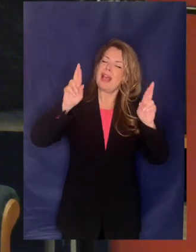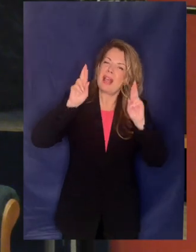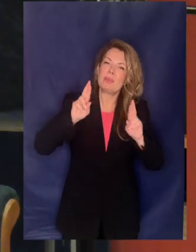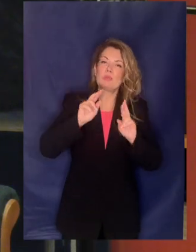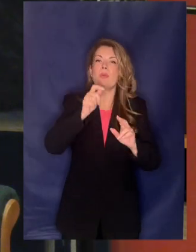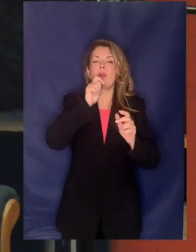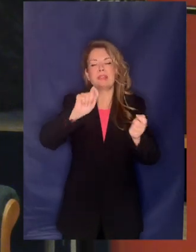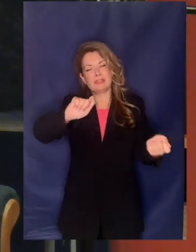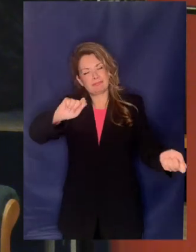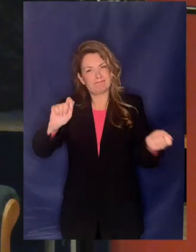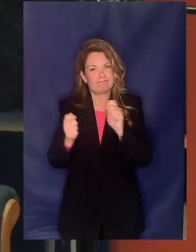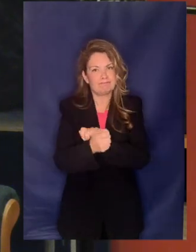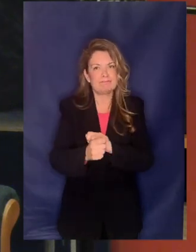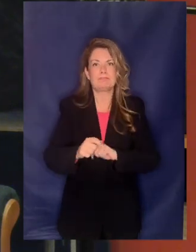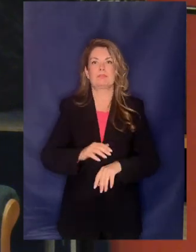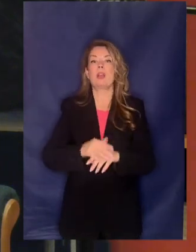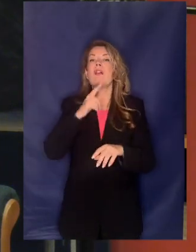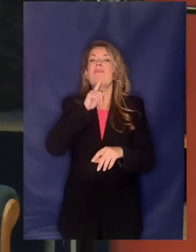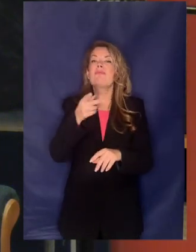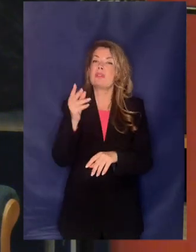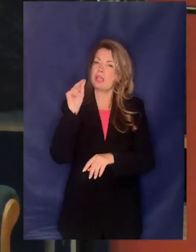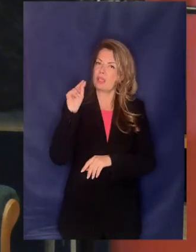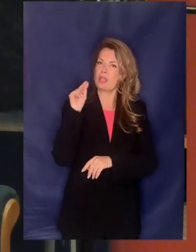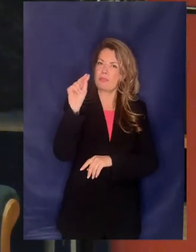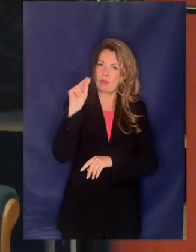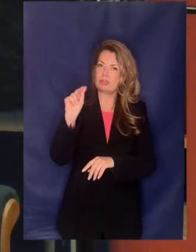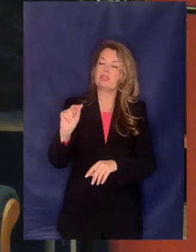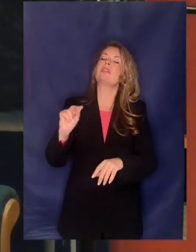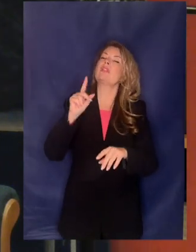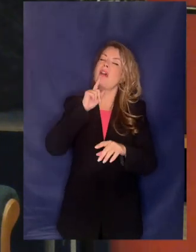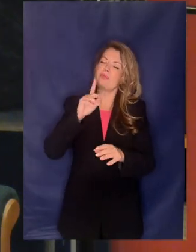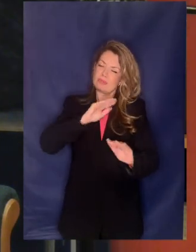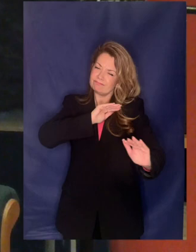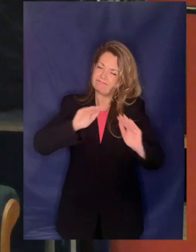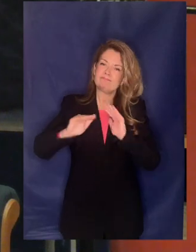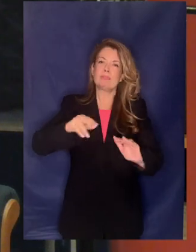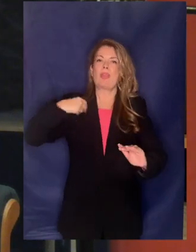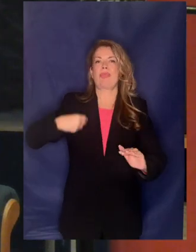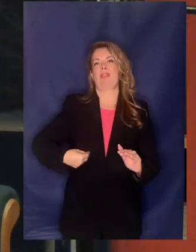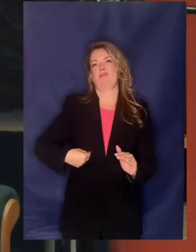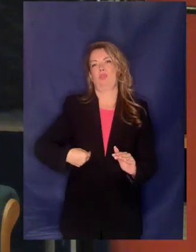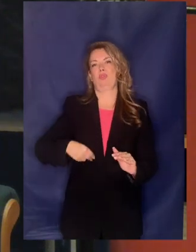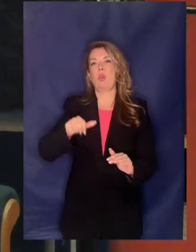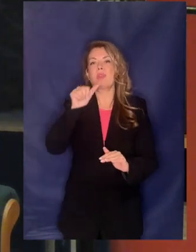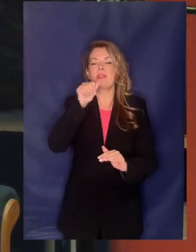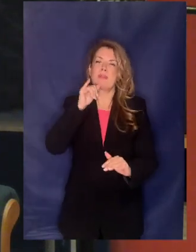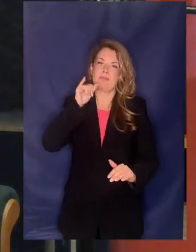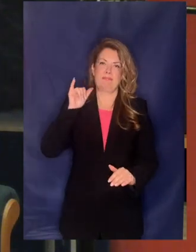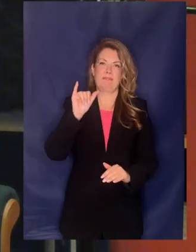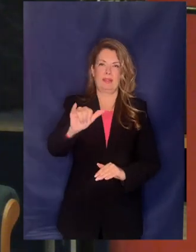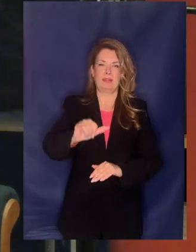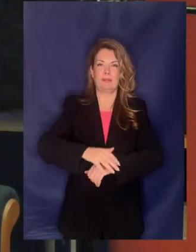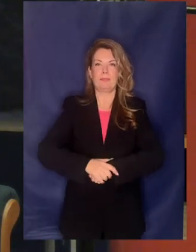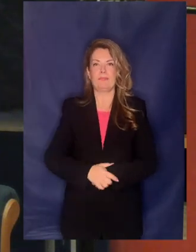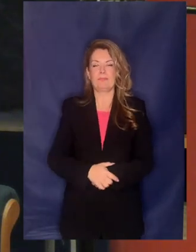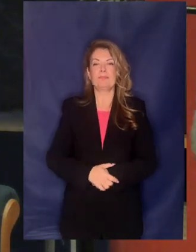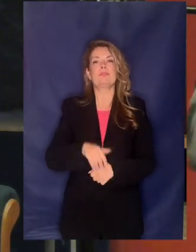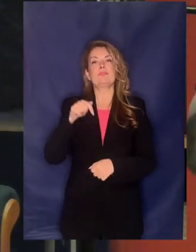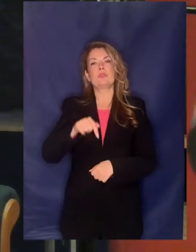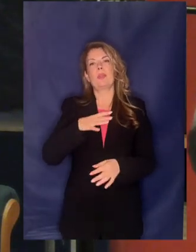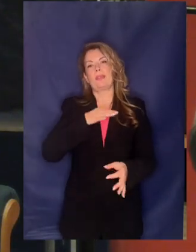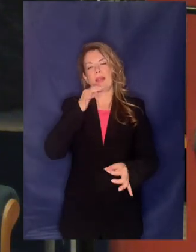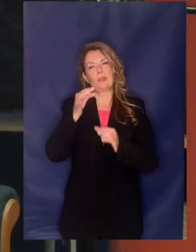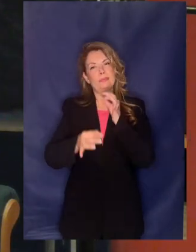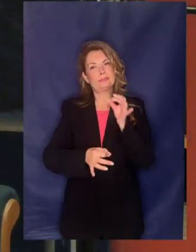πολιτικές από αυτές που έχουμε εξαγγείλει και είναι υπέρ του δημόσιου χαρακτήρα του νερού Να ξεκινήσω όμως την